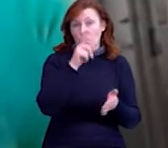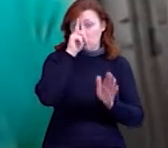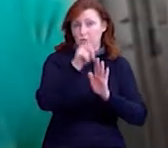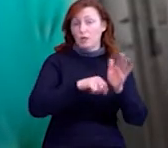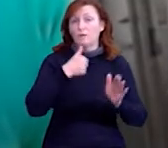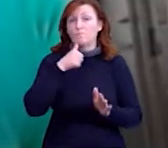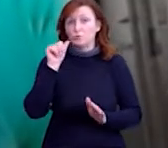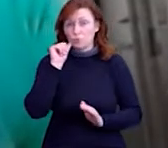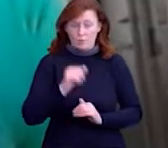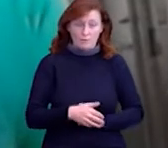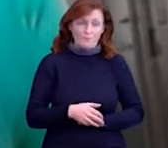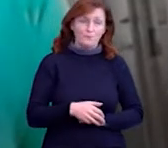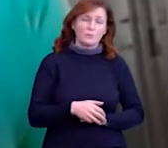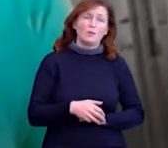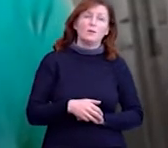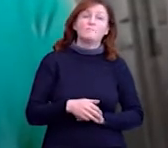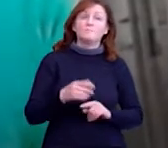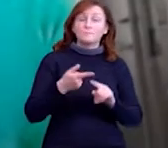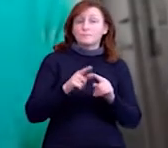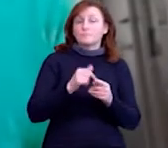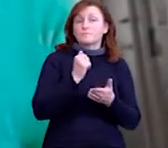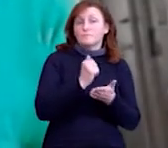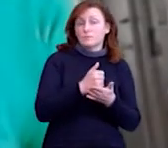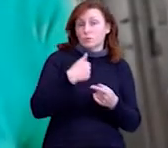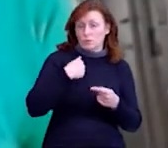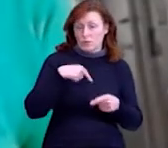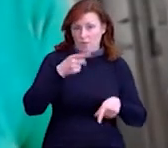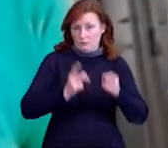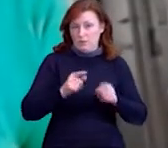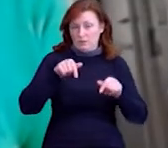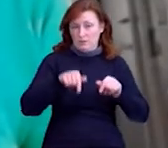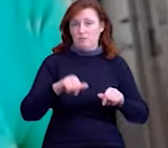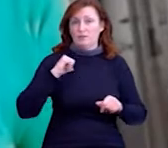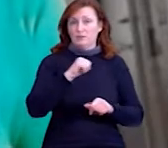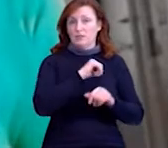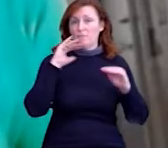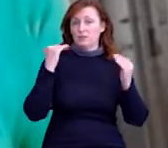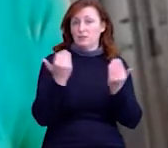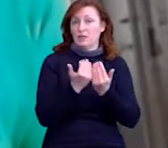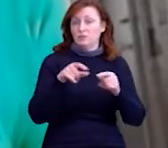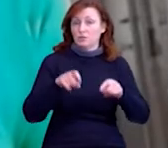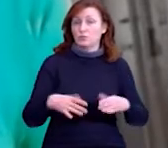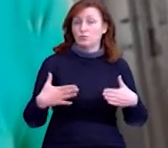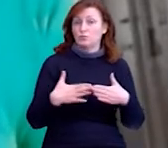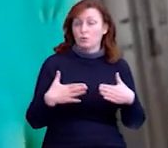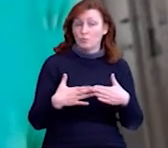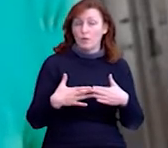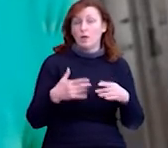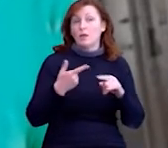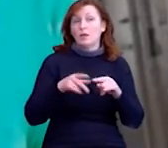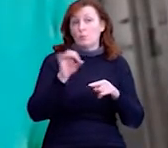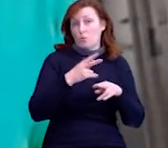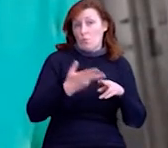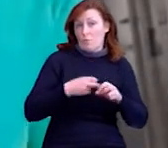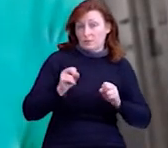постійно показувати свою локацію, підтверджувати, що я перебуваю на самоізоляції. Тому що першу чергу це йдеться і про свою